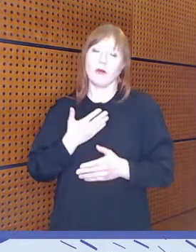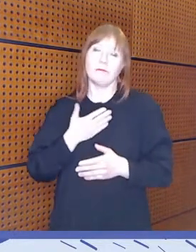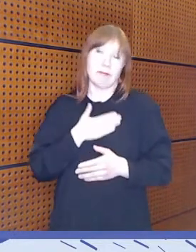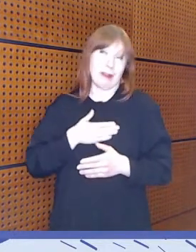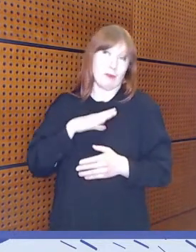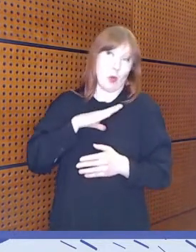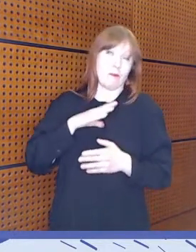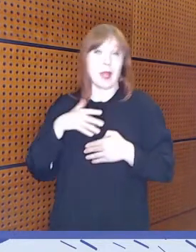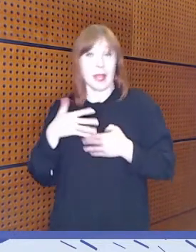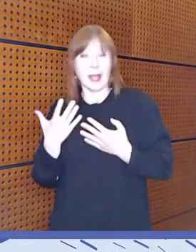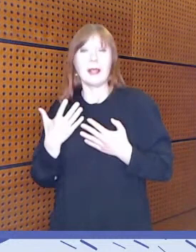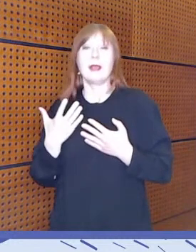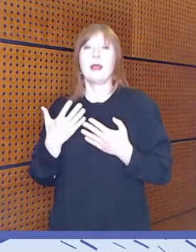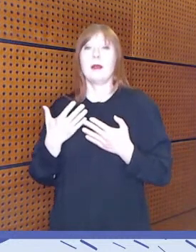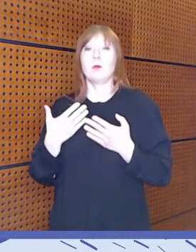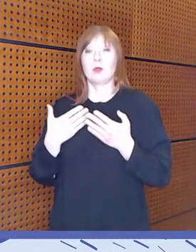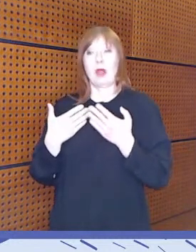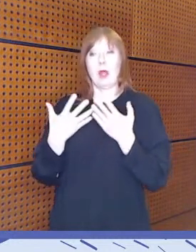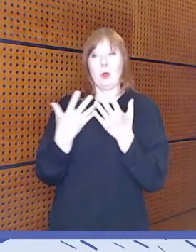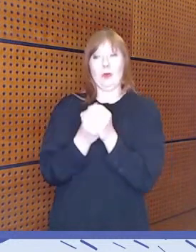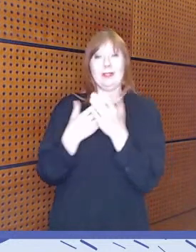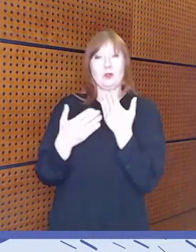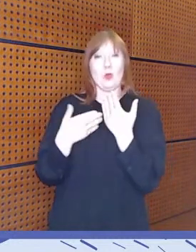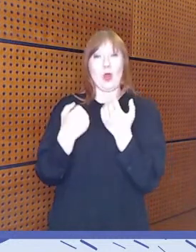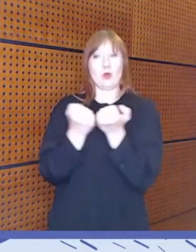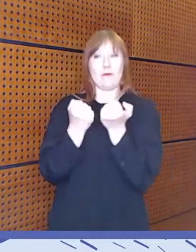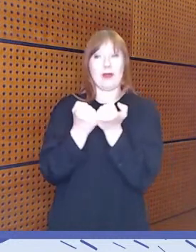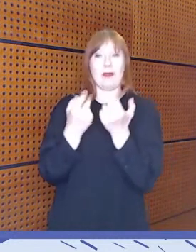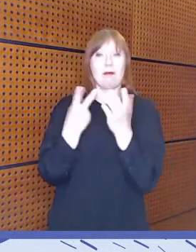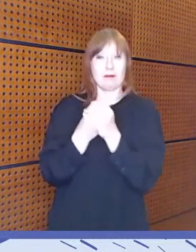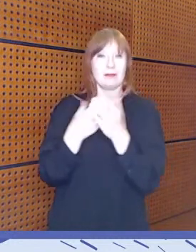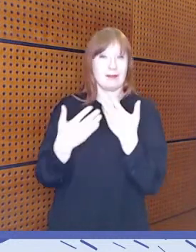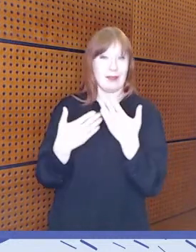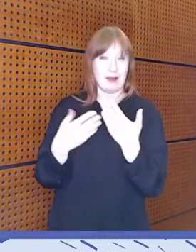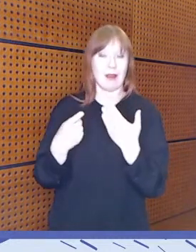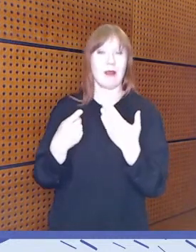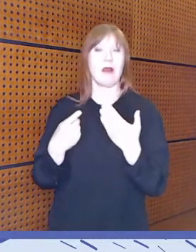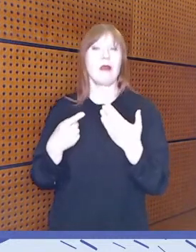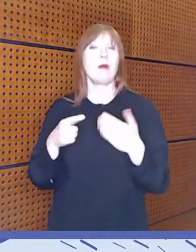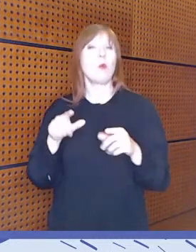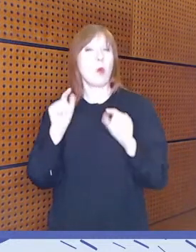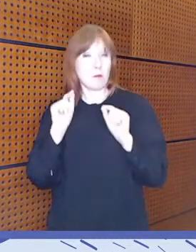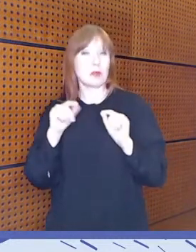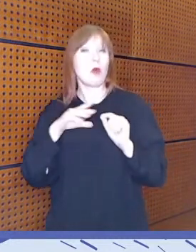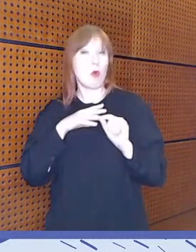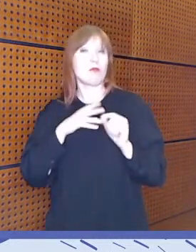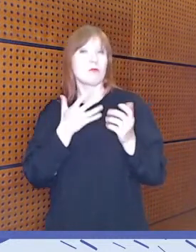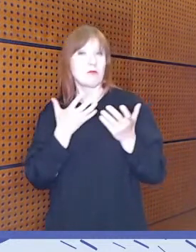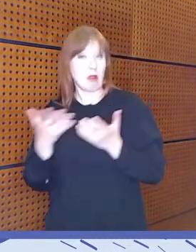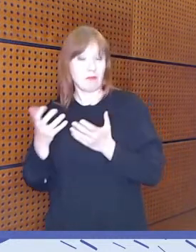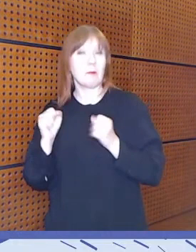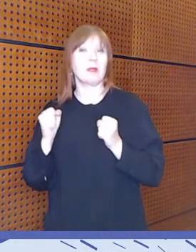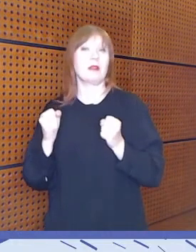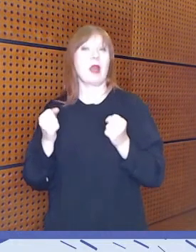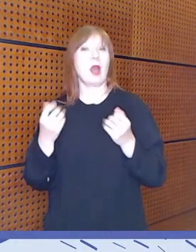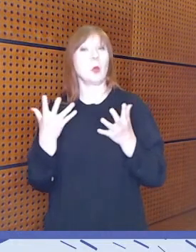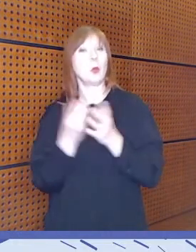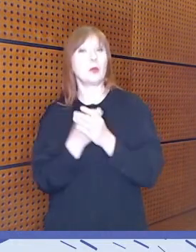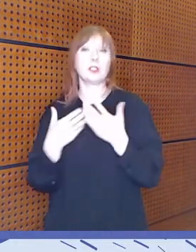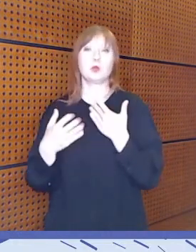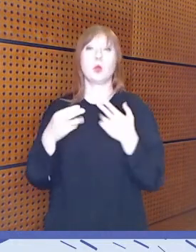vakintoinen yhteistyökumppaneiden kanssa. Tunnistetaan myös tarve monipuolistaa yhteistyöverkostoja nimenomaan